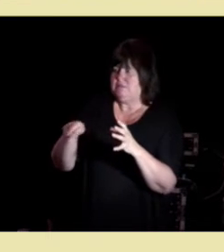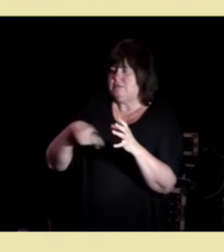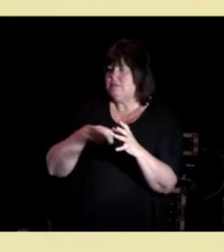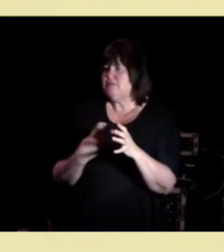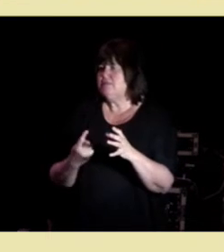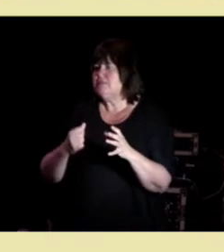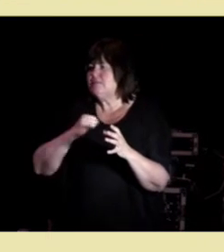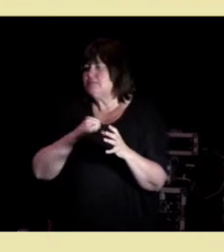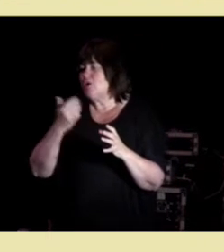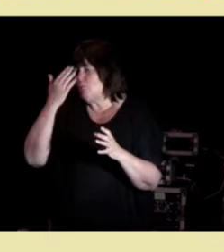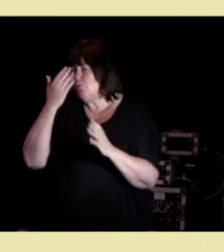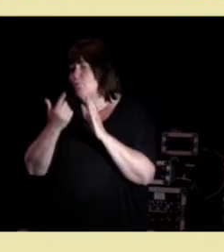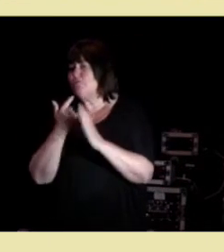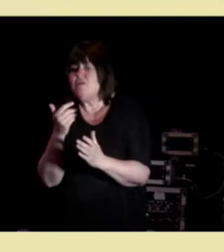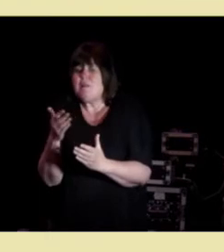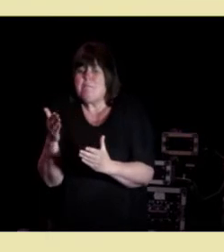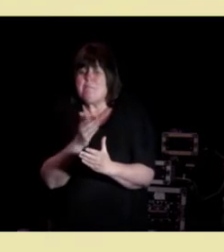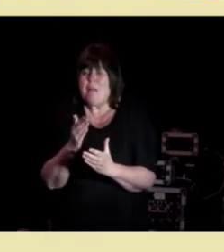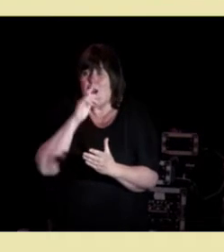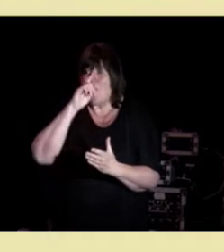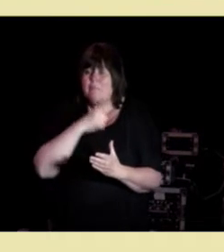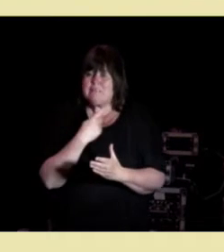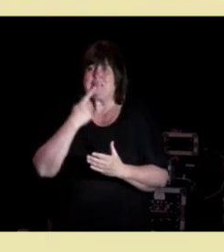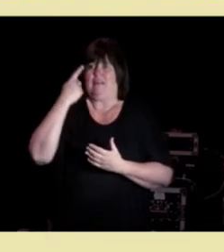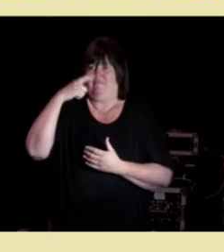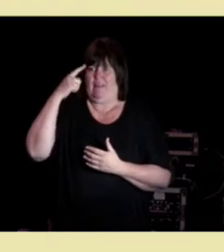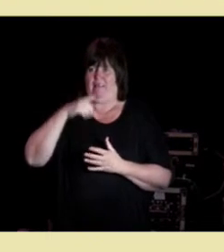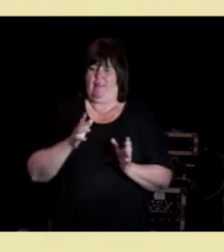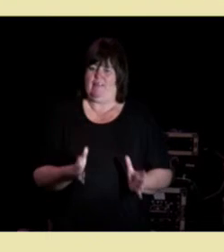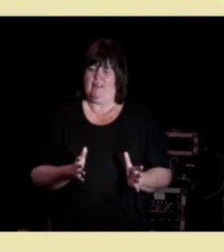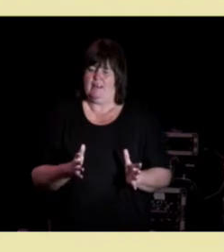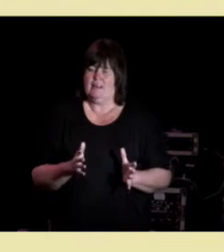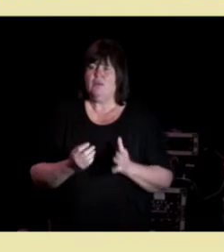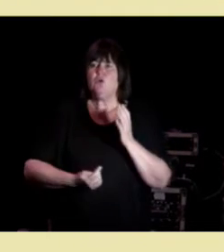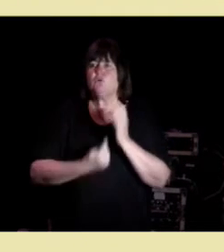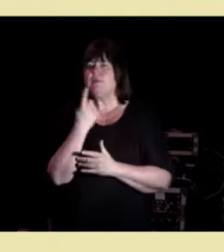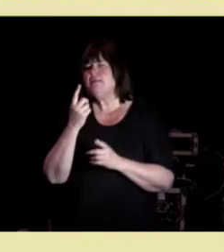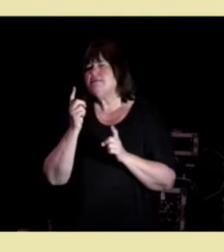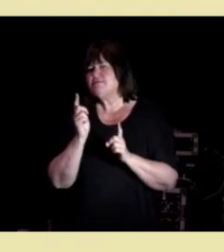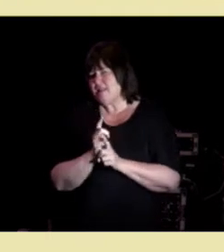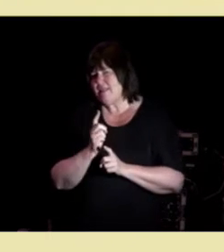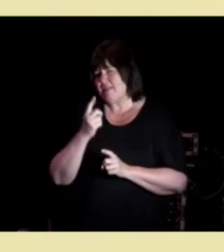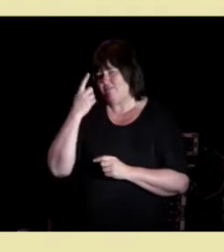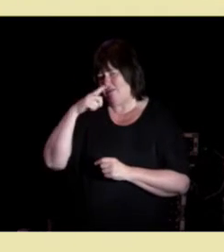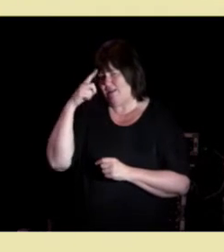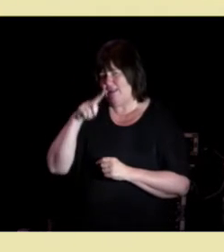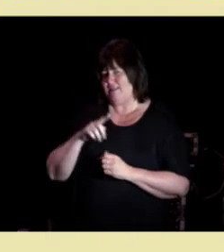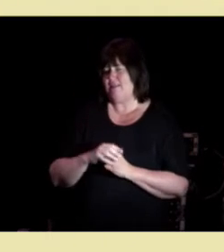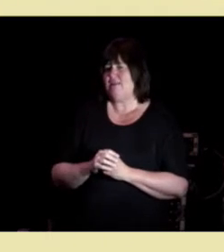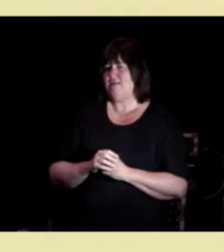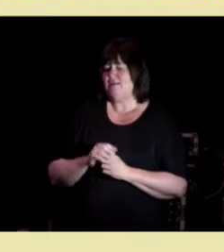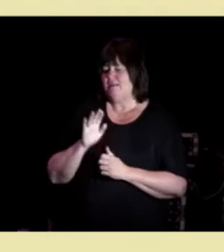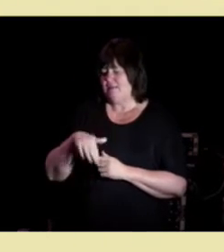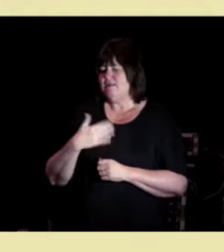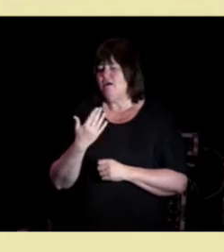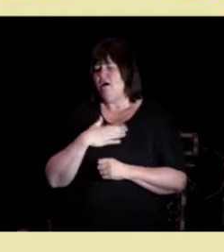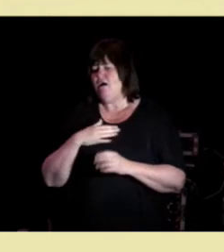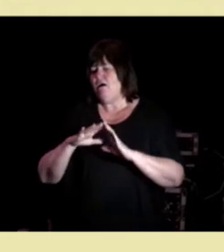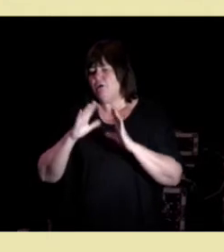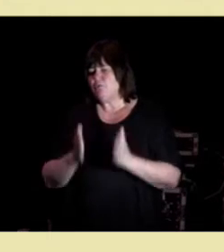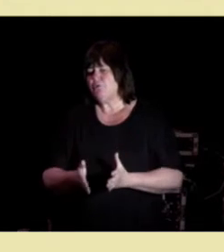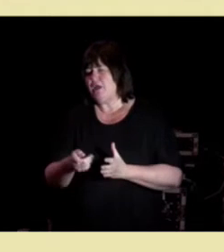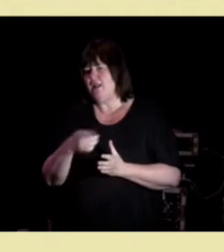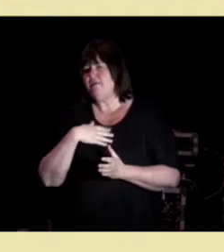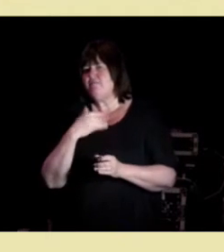faktisk er mellommenneskelige ferdigheter og når det gjelder slike ferdigheter så er det utviklet modeller for hvordan legene bør